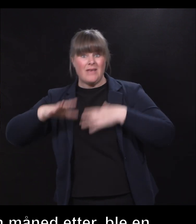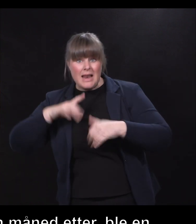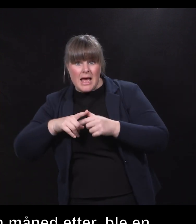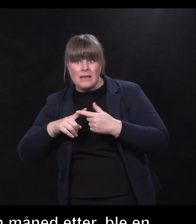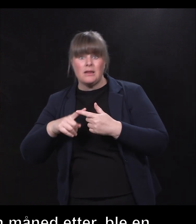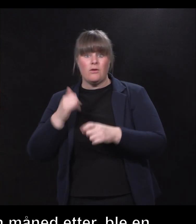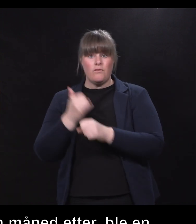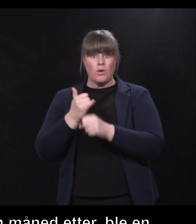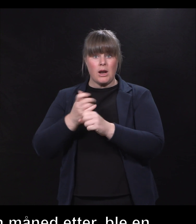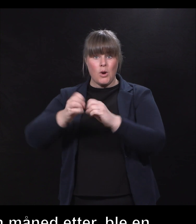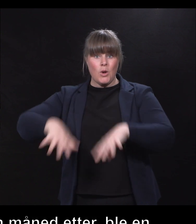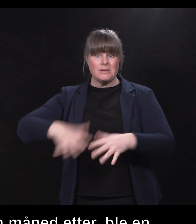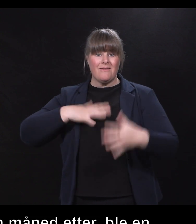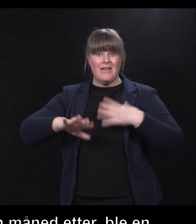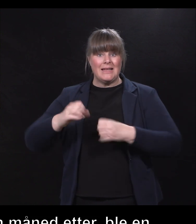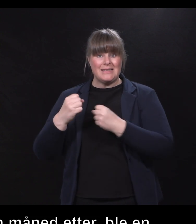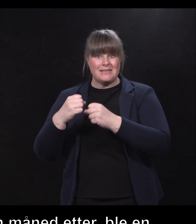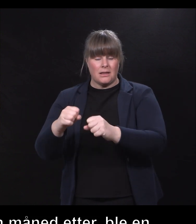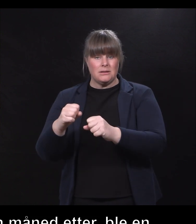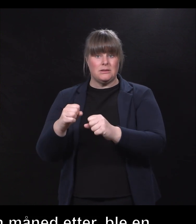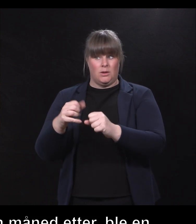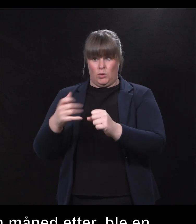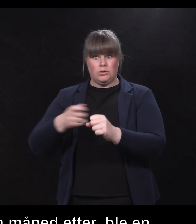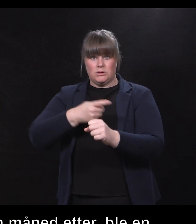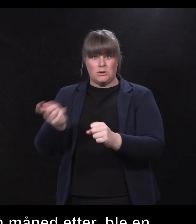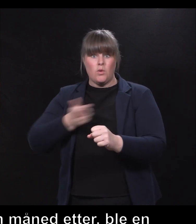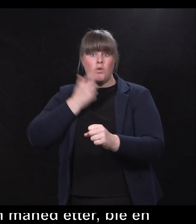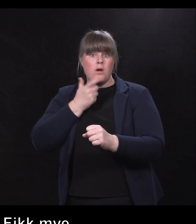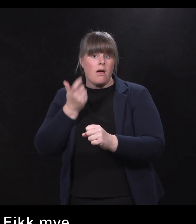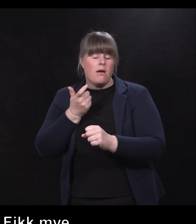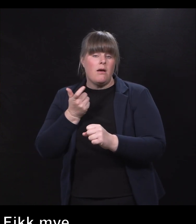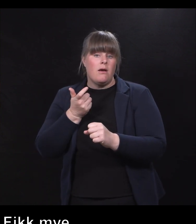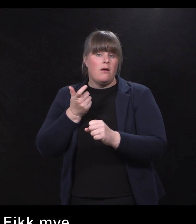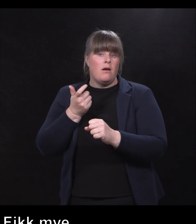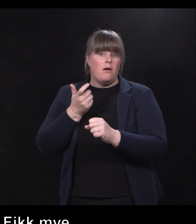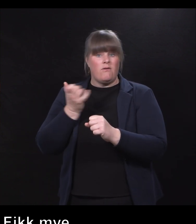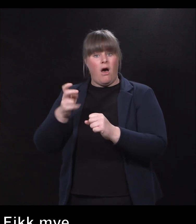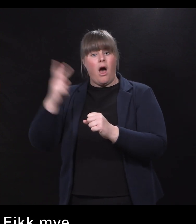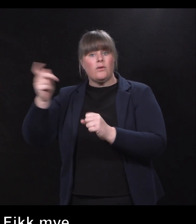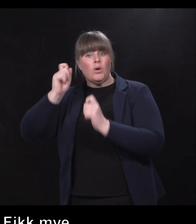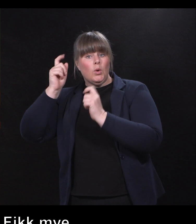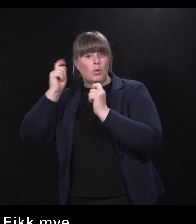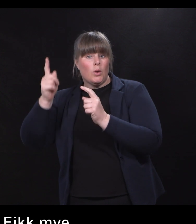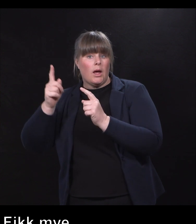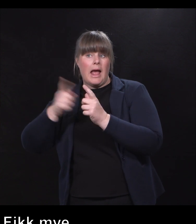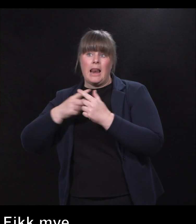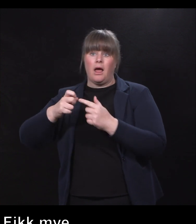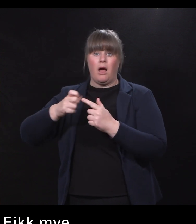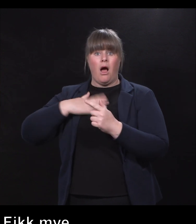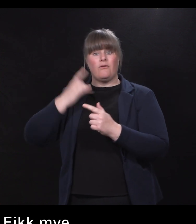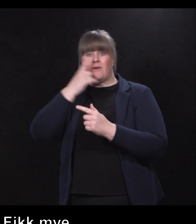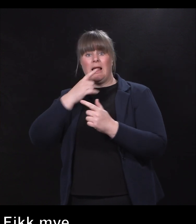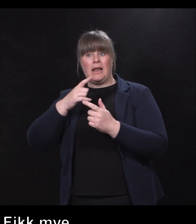løse ut frivillighetsinnsats hos unge mennesker som kommer fra andre kulturer, eller ha foreldre med